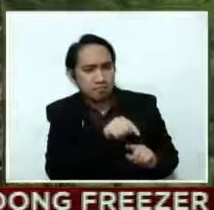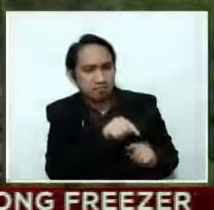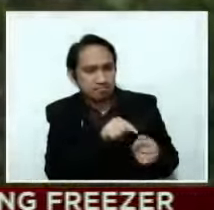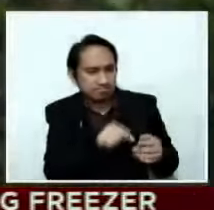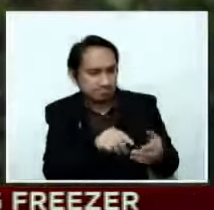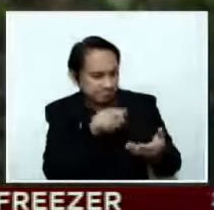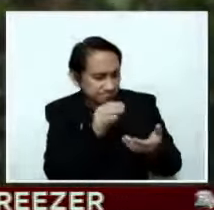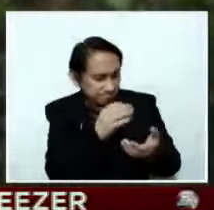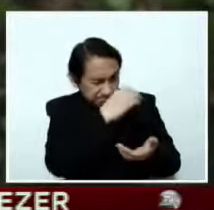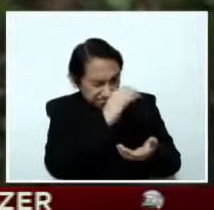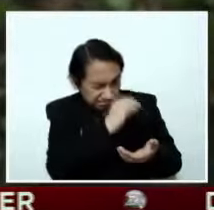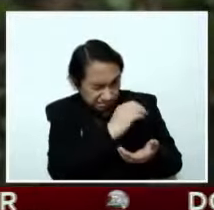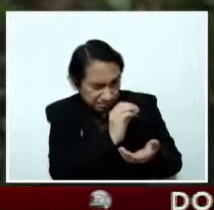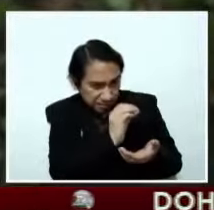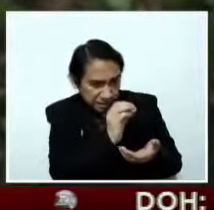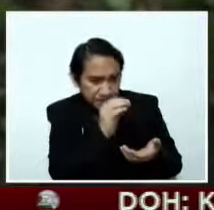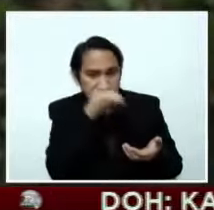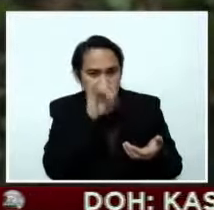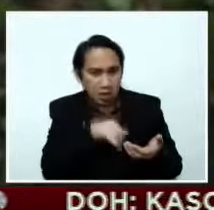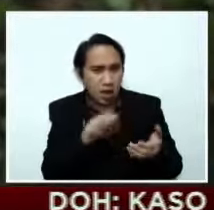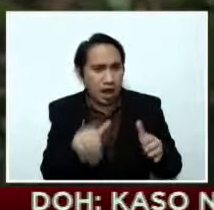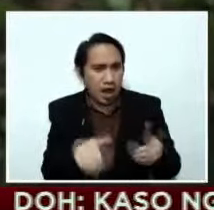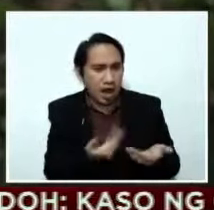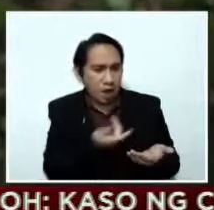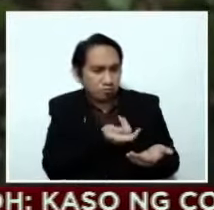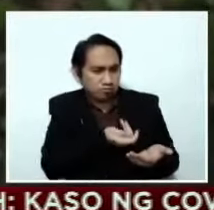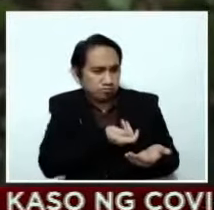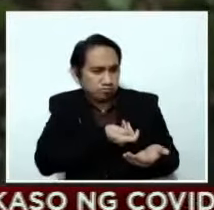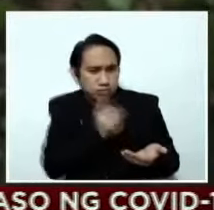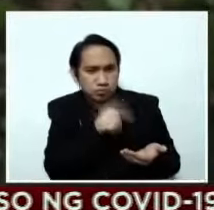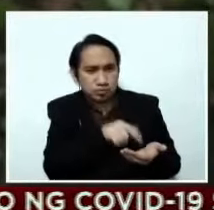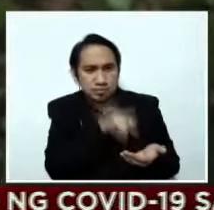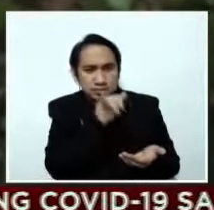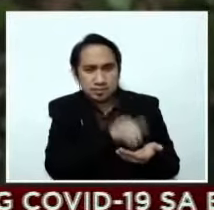how to isolate that virus geographically.